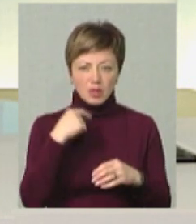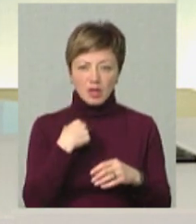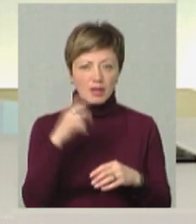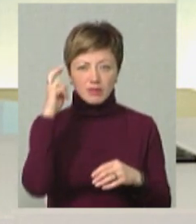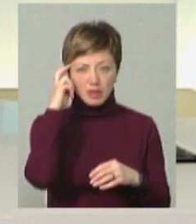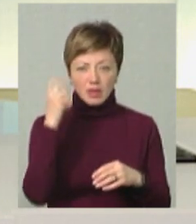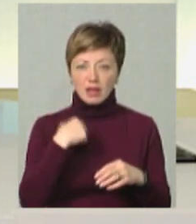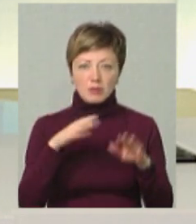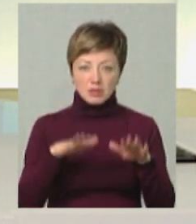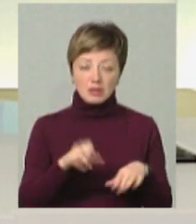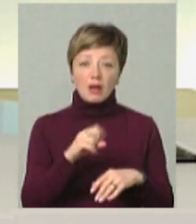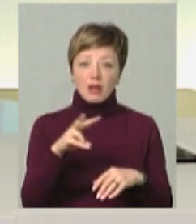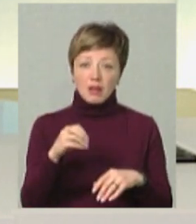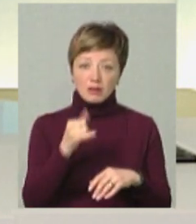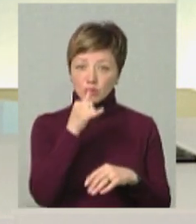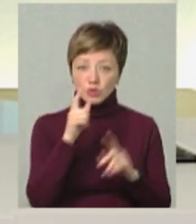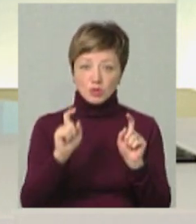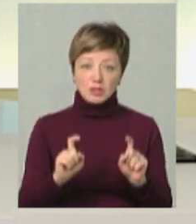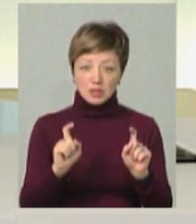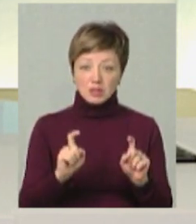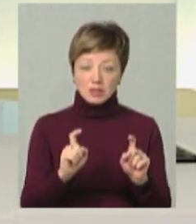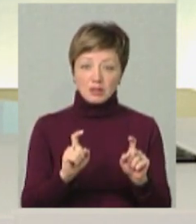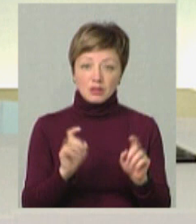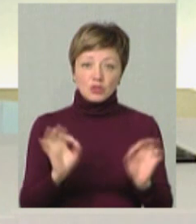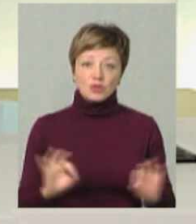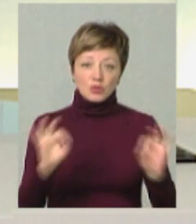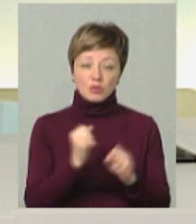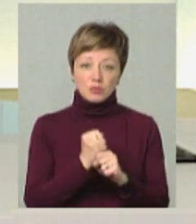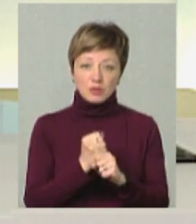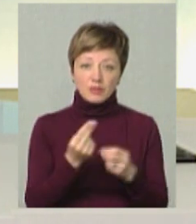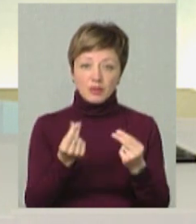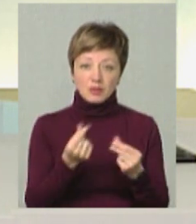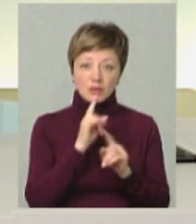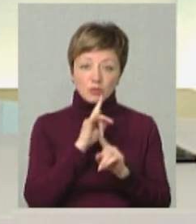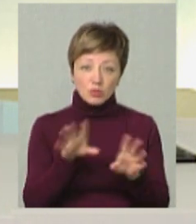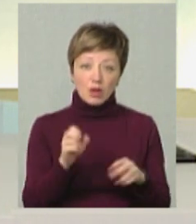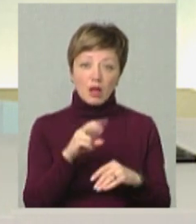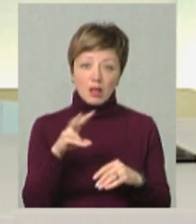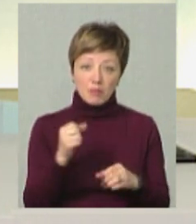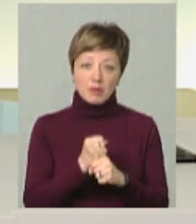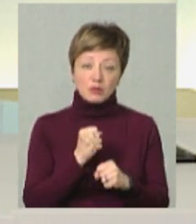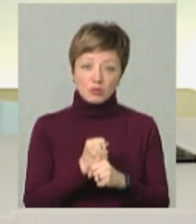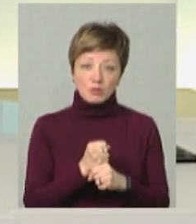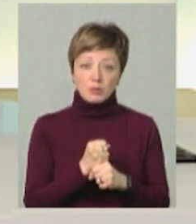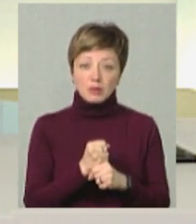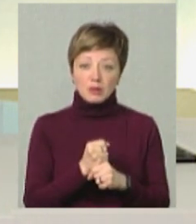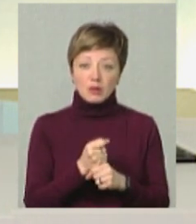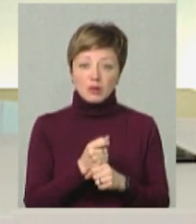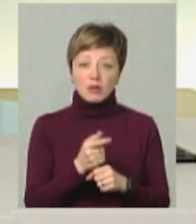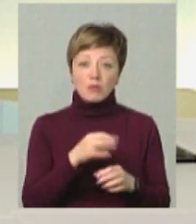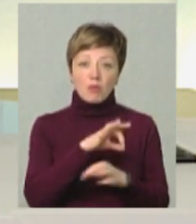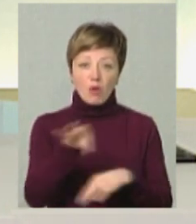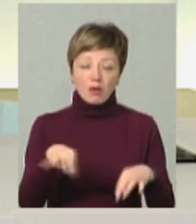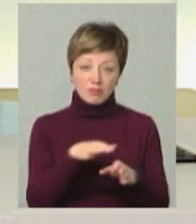я там не в Києві, я не на місці, але, ну, я не можу сидіти склавши руки, я розумію, що зараз фінансування не буду, але ми працюємо, ми робимо